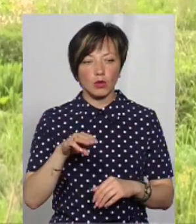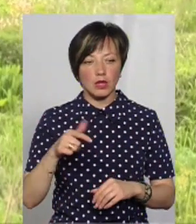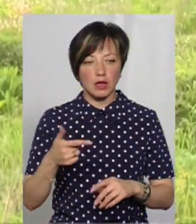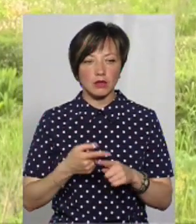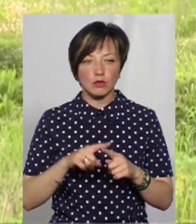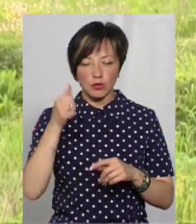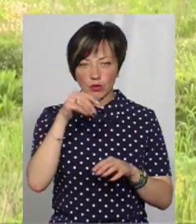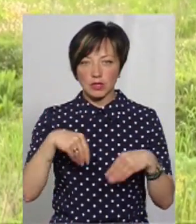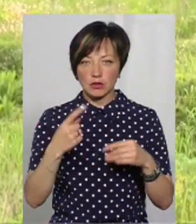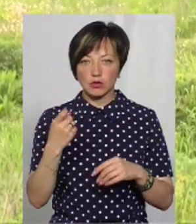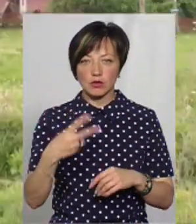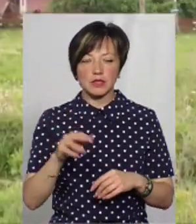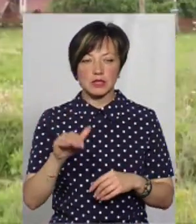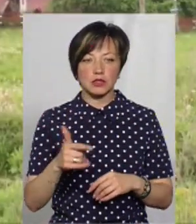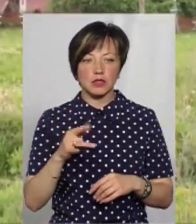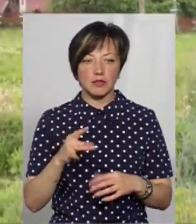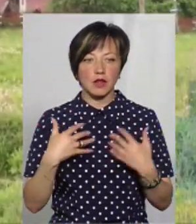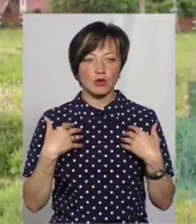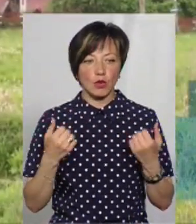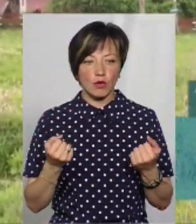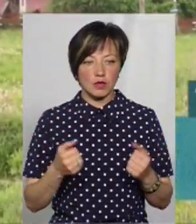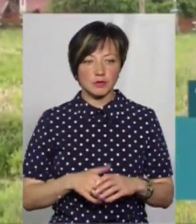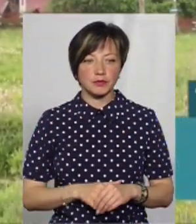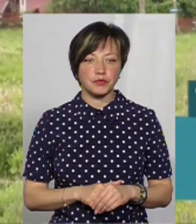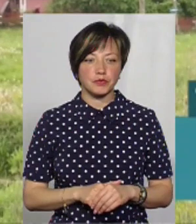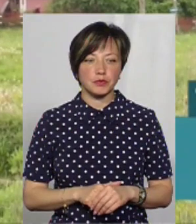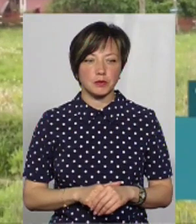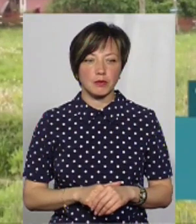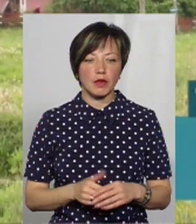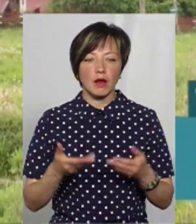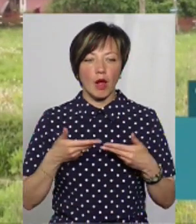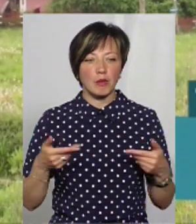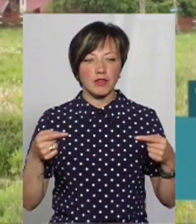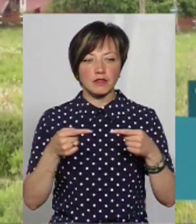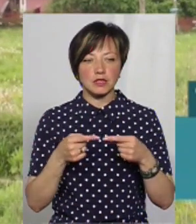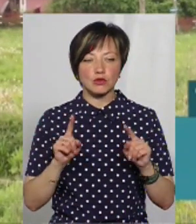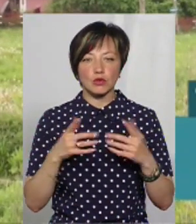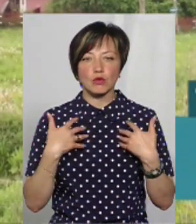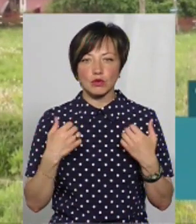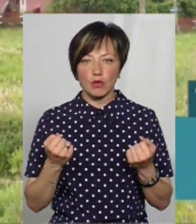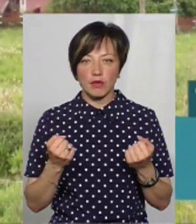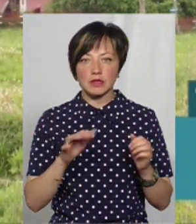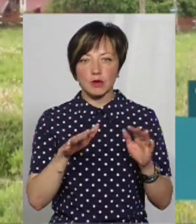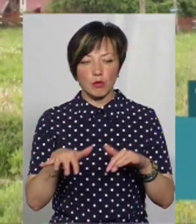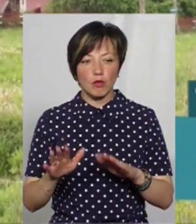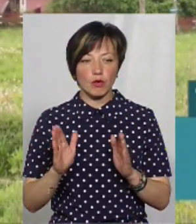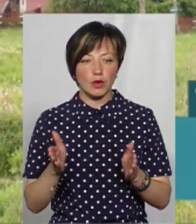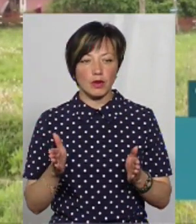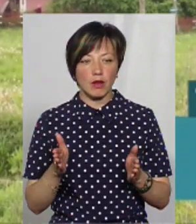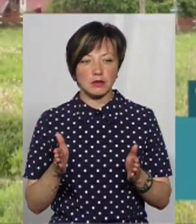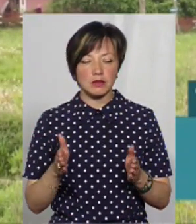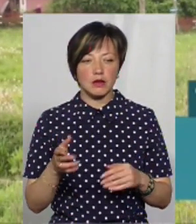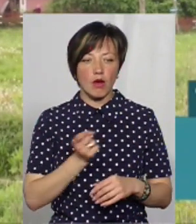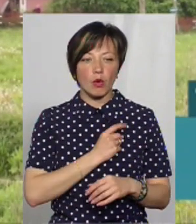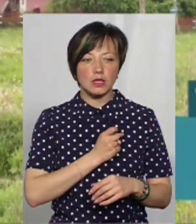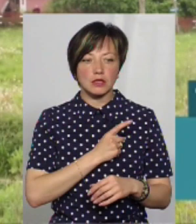Цього року надали 120 тисяч гривень на оздоровлення. Ми визначилися, що будуть діти оздоровлюватися на морі Одеської